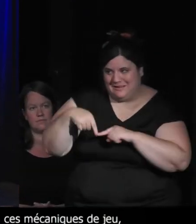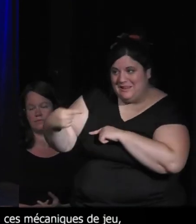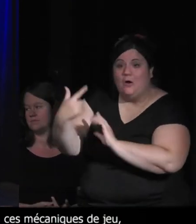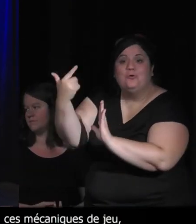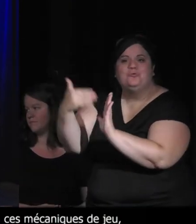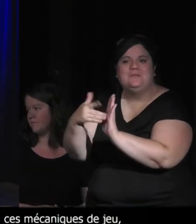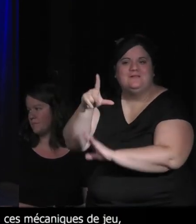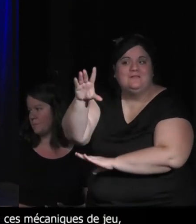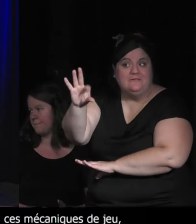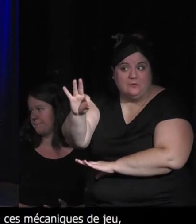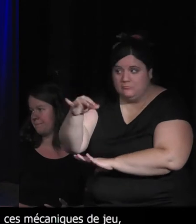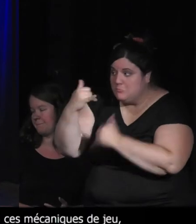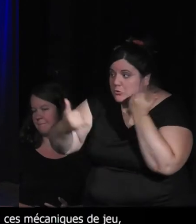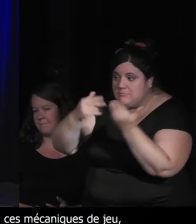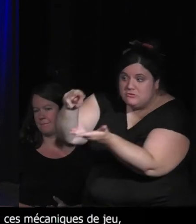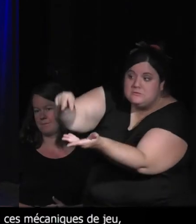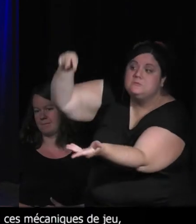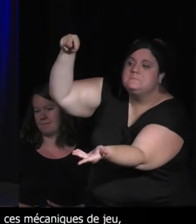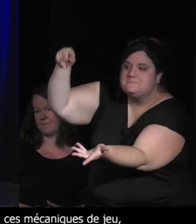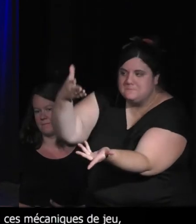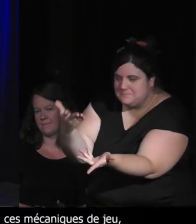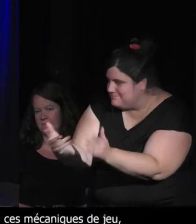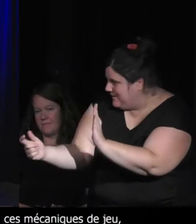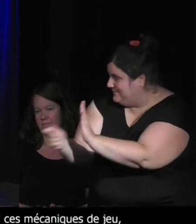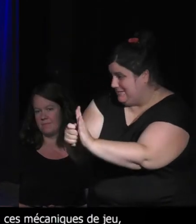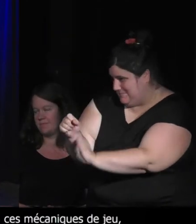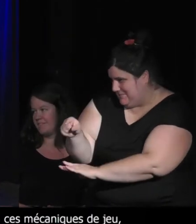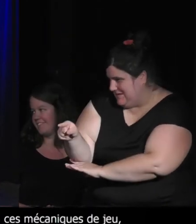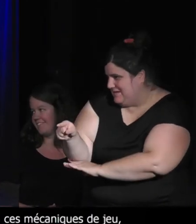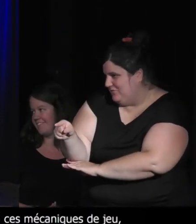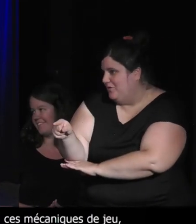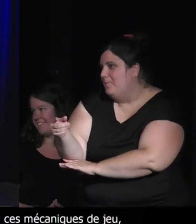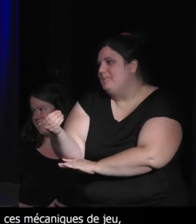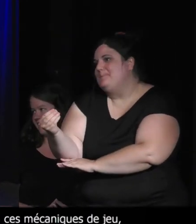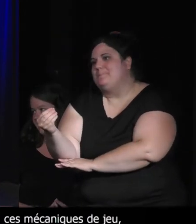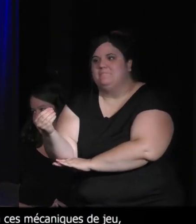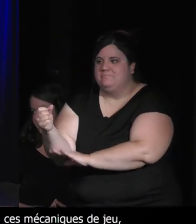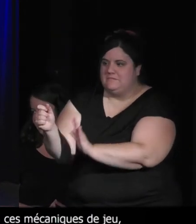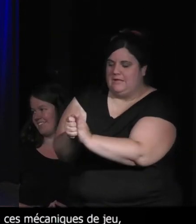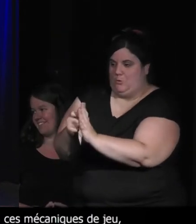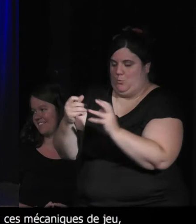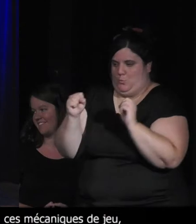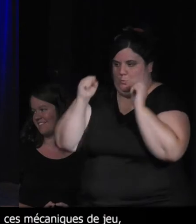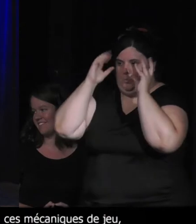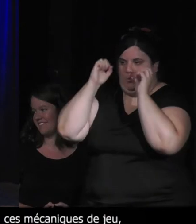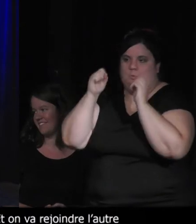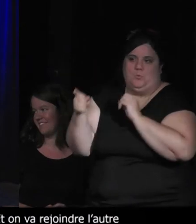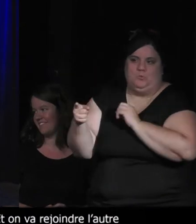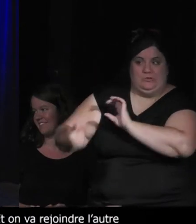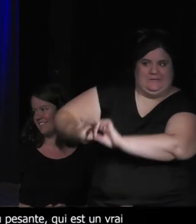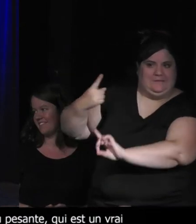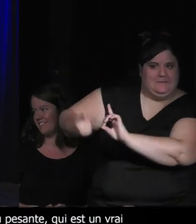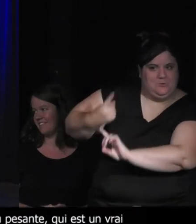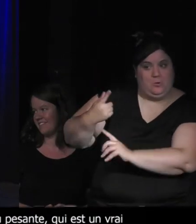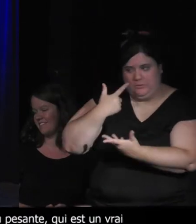une date qui est un peu pesante et qui est un vrai tournant. Et donc, on s